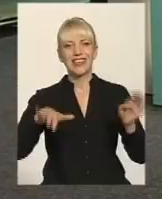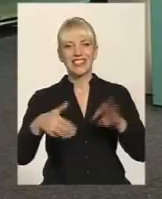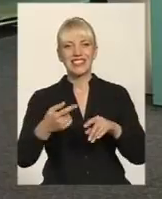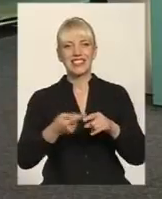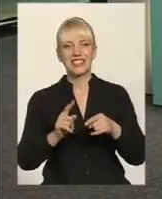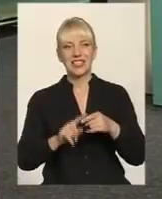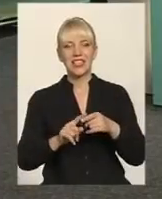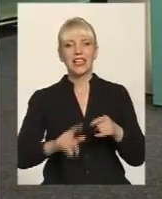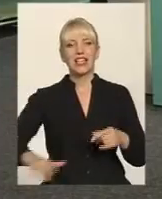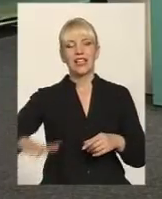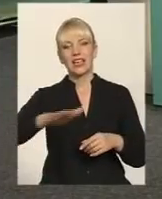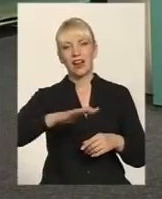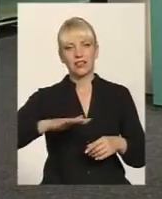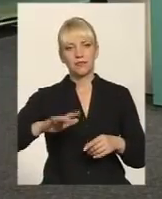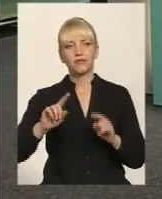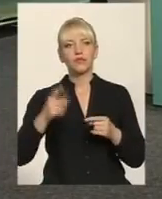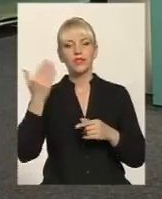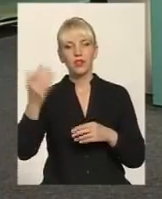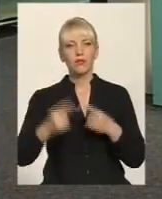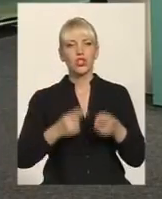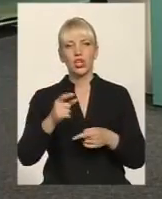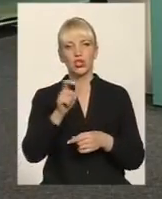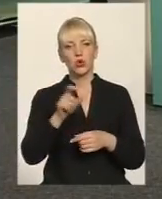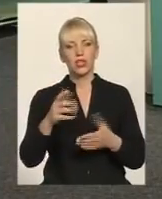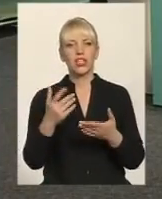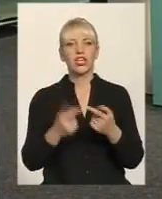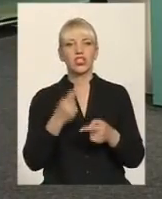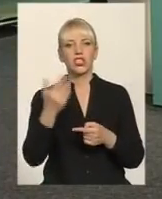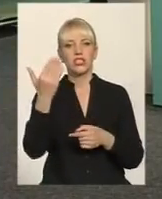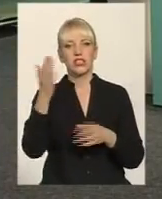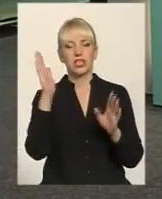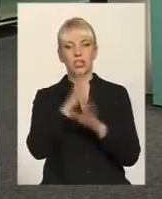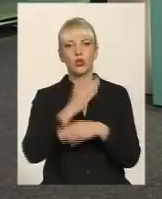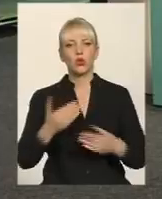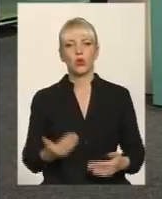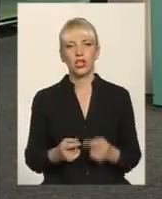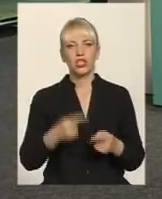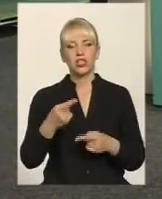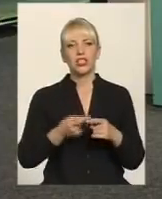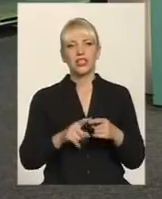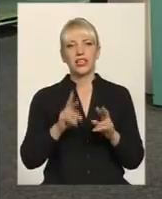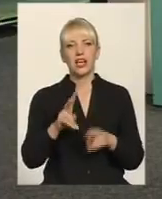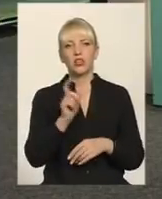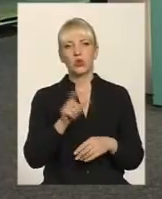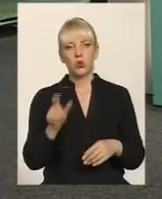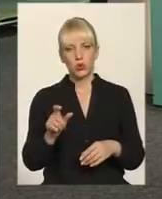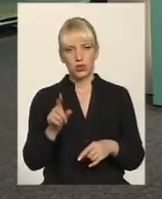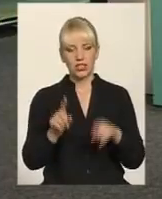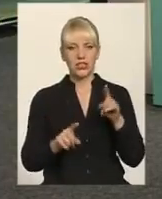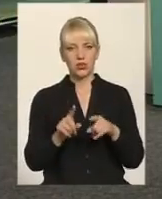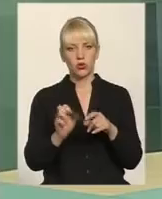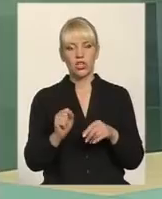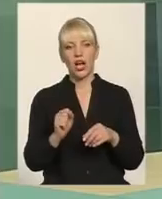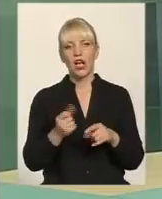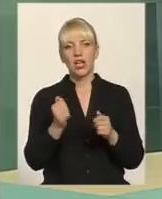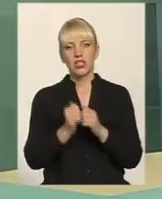край. Білогірський край. Тому що там через людей, через досягнення людей, через людські долі, через те, як люди іноді, а чаще всього,